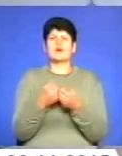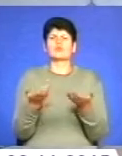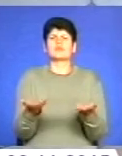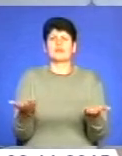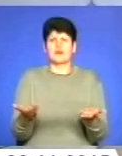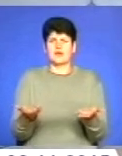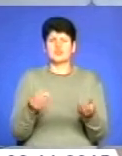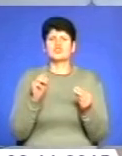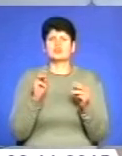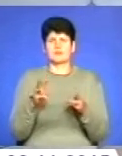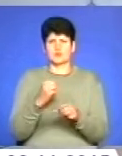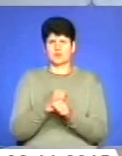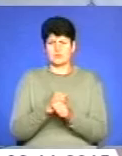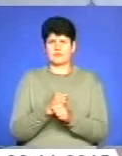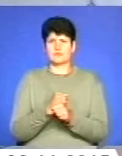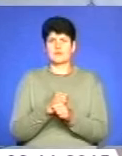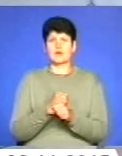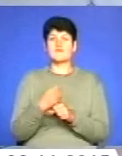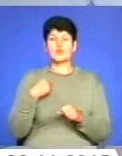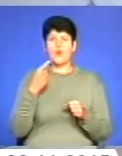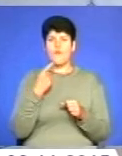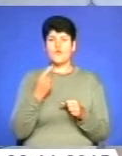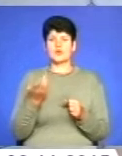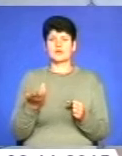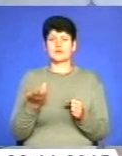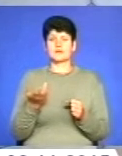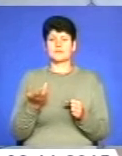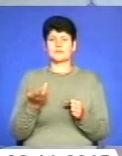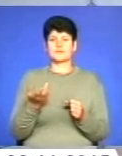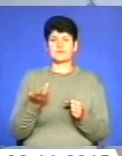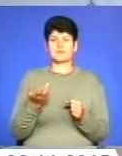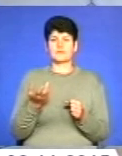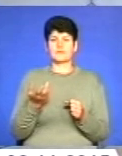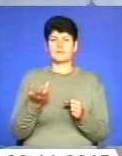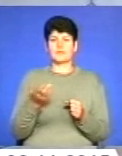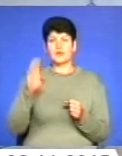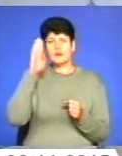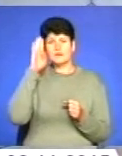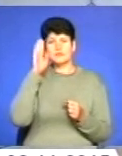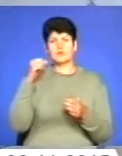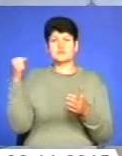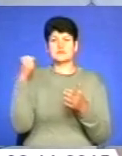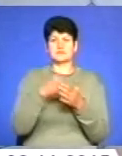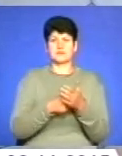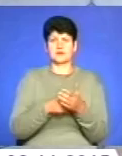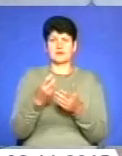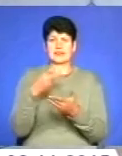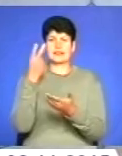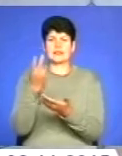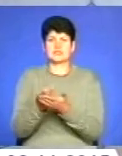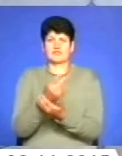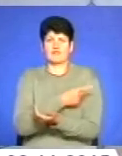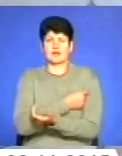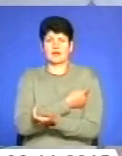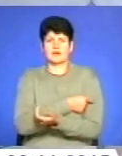Чим ти зробив ту аварію? А він каже, ну хлопця збив, і він лежить в лікарні,